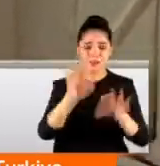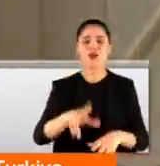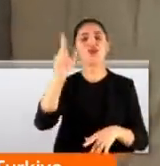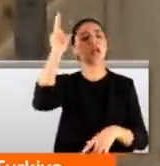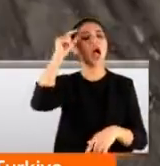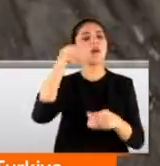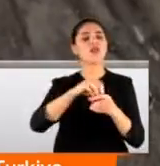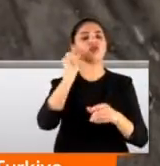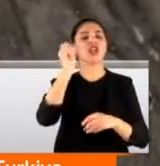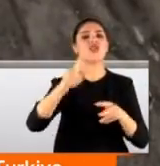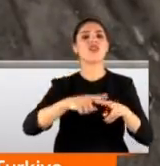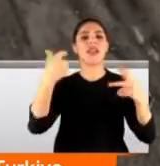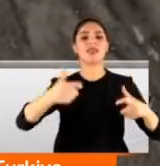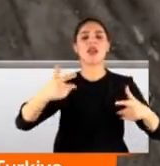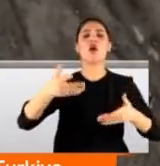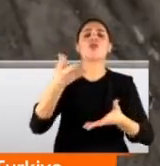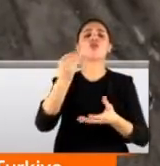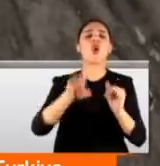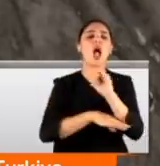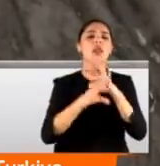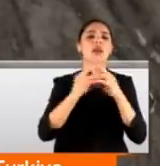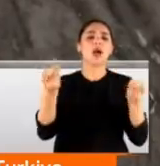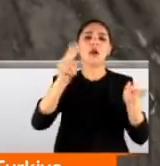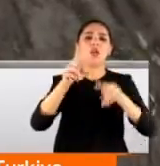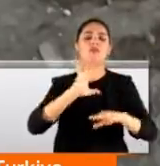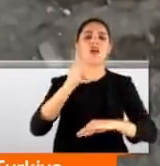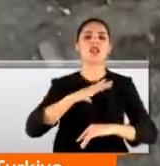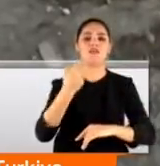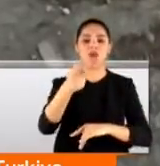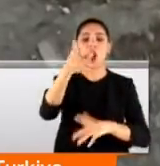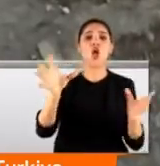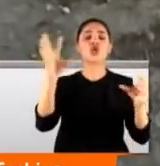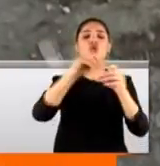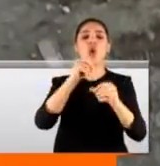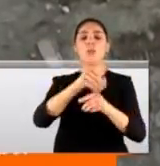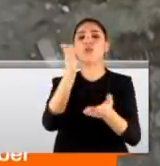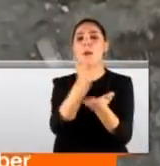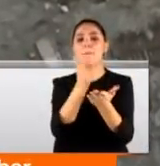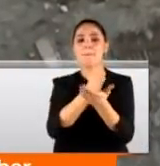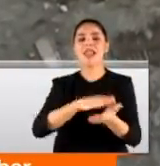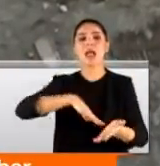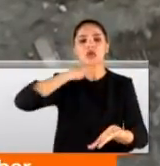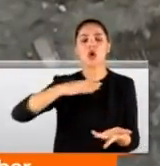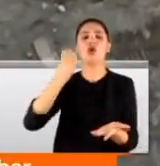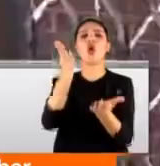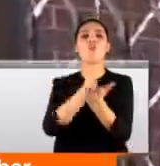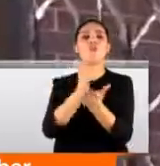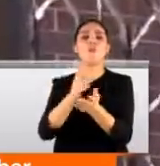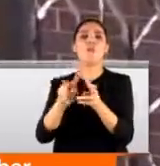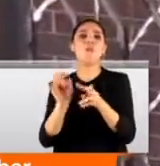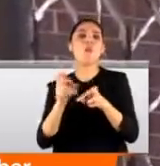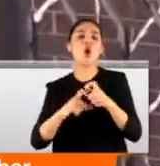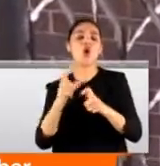binlerce kişi hayatını kaybetmişti. Toplu mezarlar yetersiz kalmış. Morglar da ağzına kadar dolduğu için cesetlerin bir